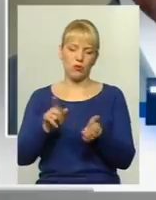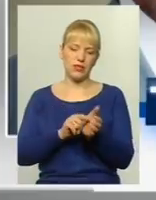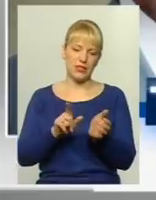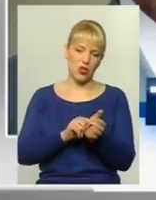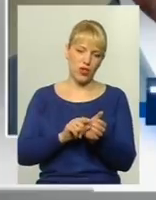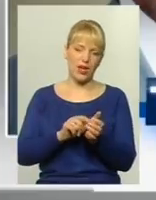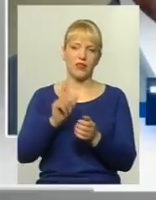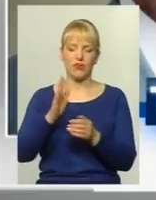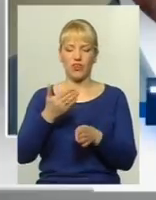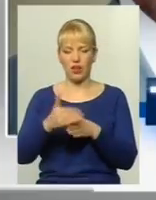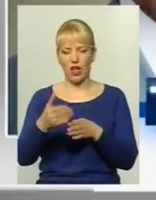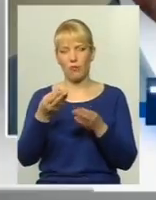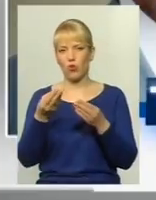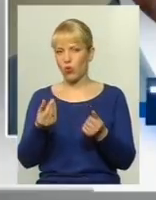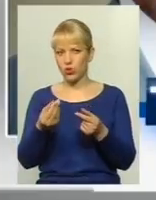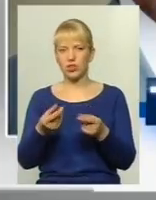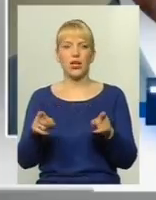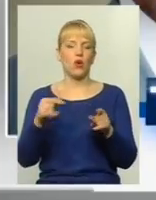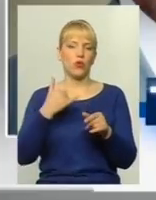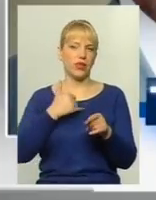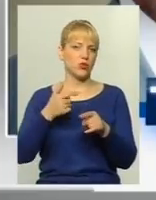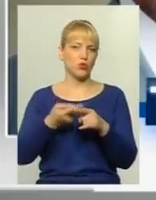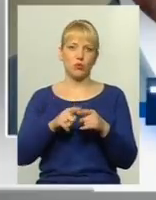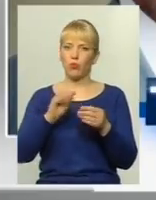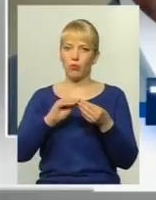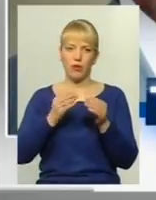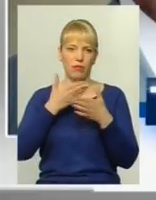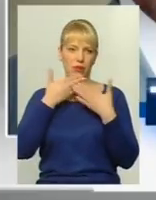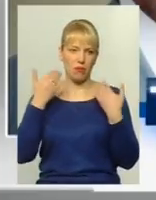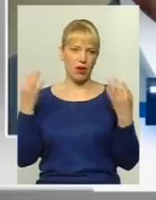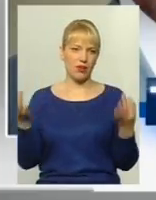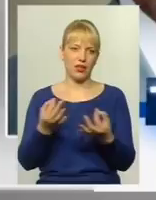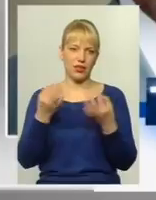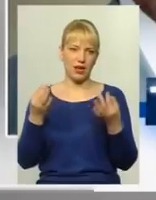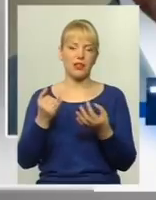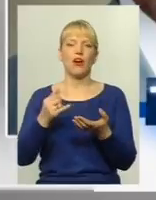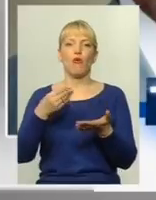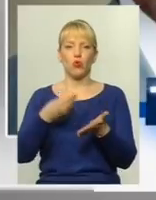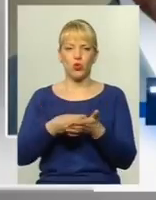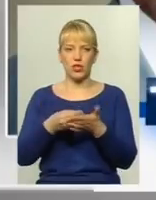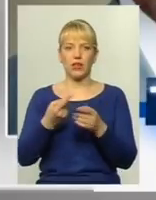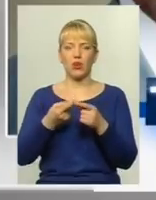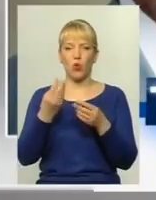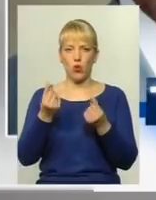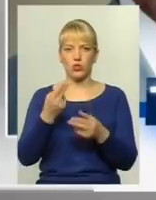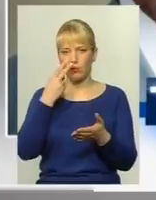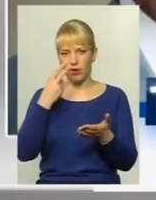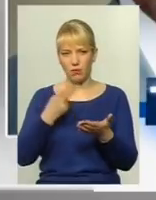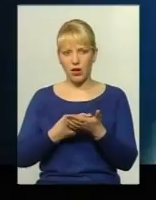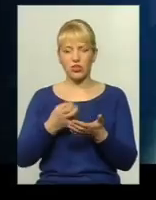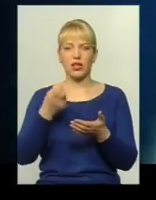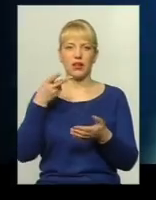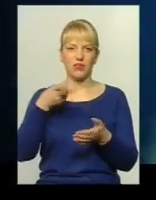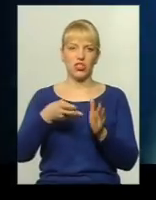і все рівно виділяємо кошти. Так що тут у нас проблем з цим немає абсолютно ніяких. І в бюджеті ці кошти передбачені будуть продовжені на 2017 рік.